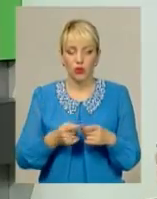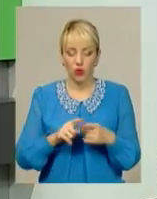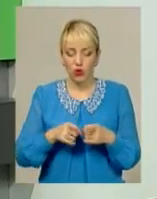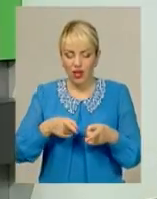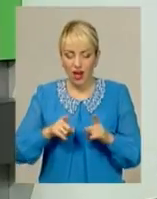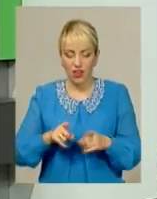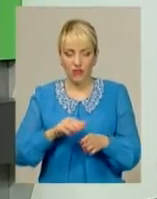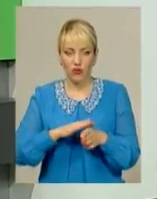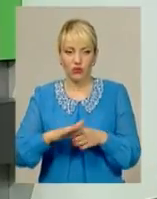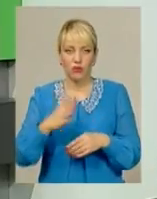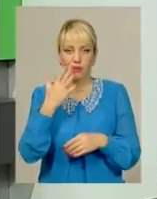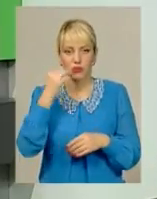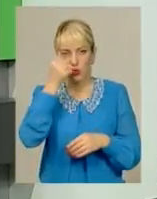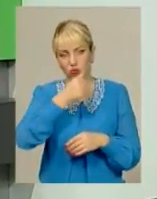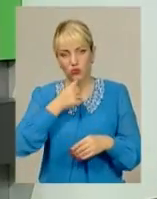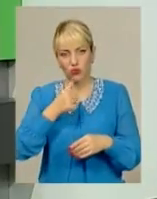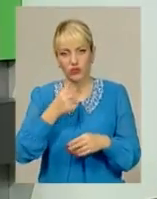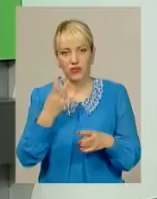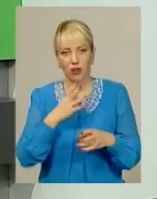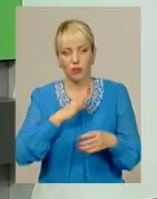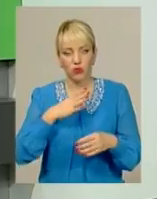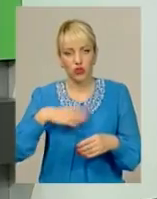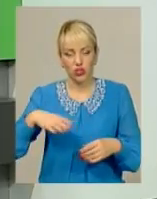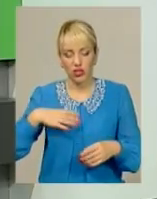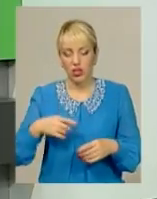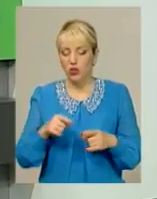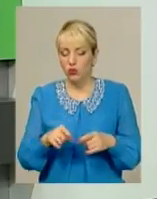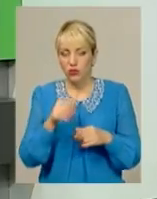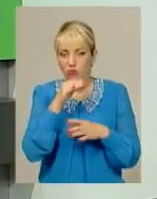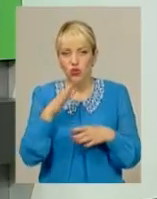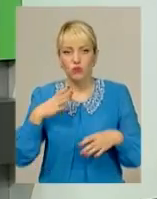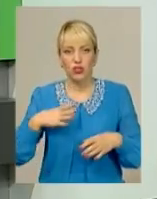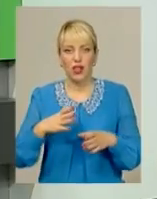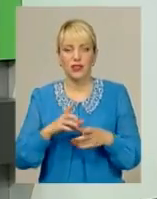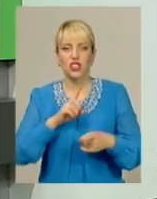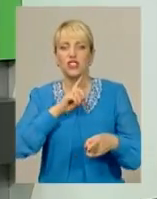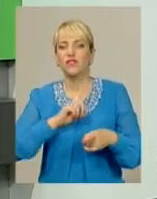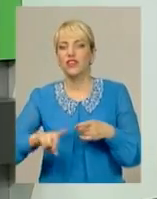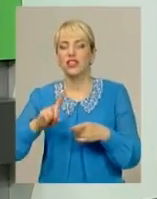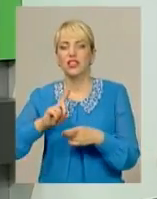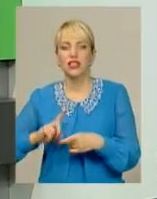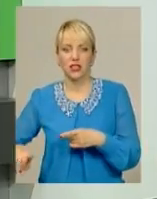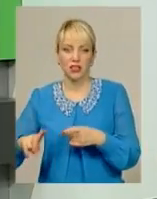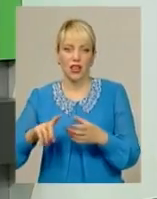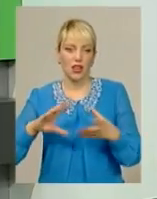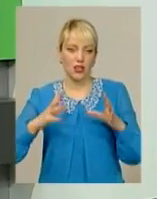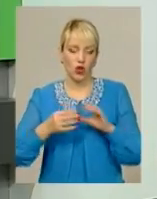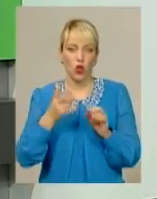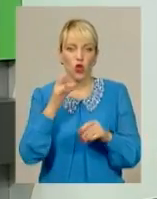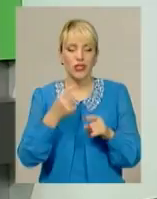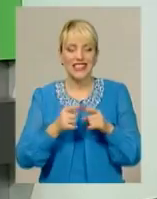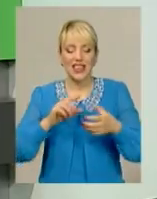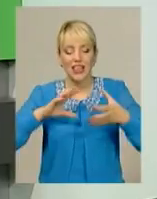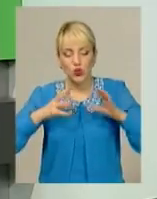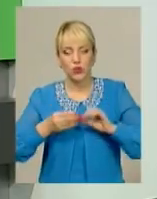виконання пішло близько пяти років. Тобто тут також не потрібно чекати швидких результатів, але результат залежить від громадян. Від